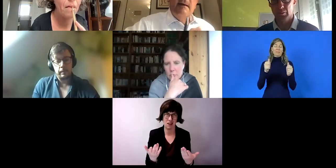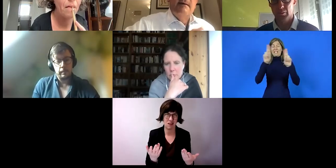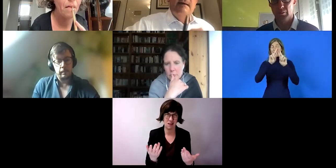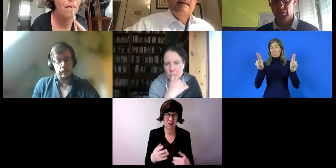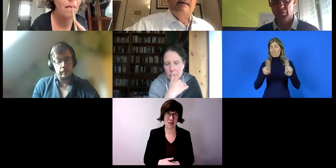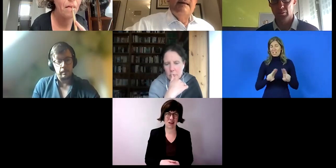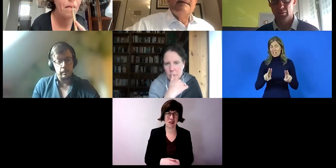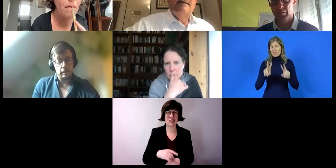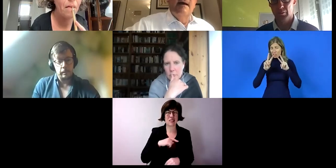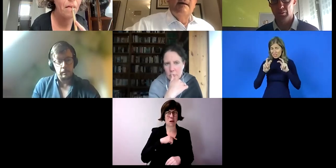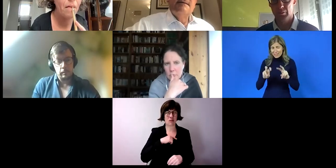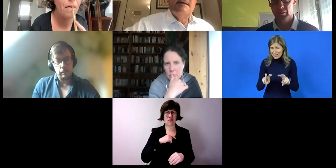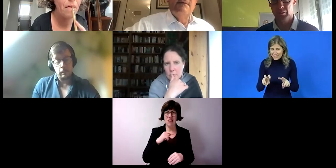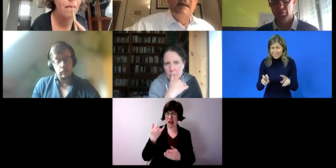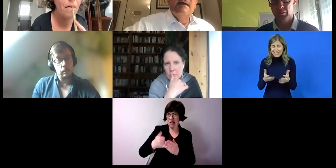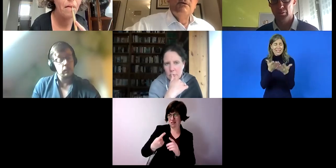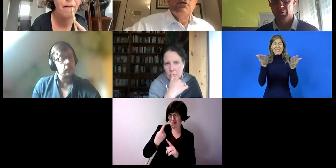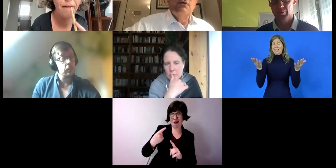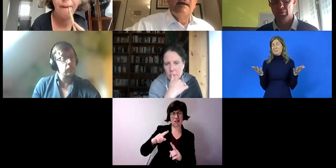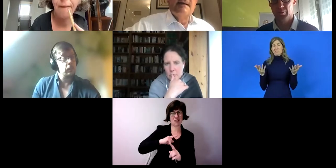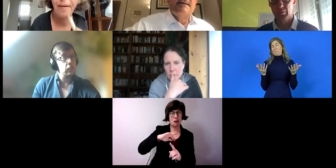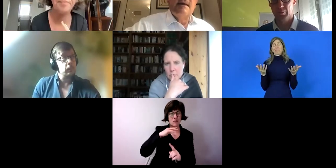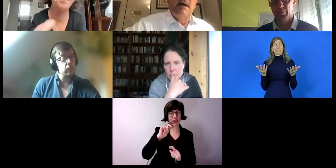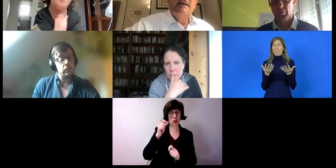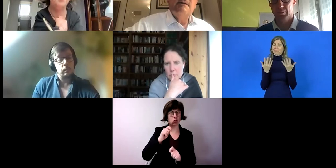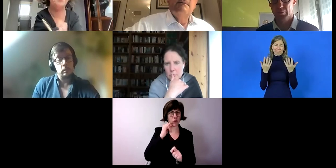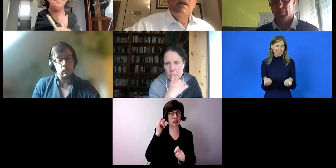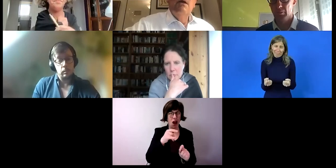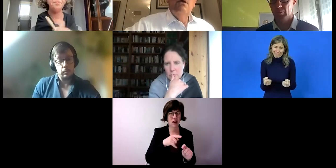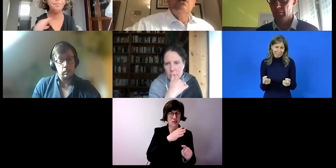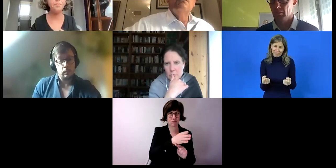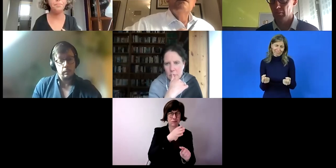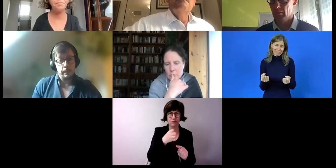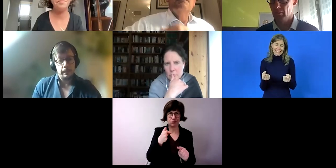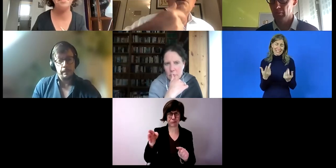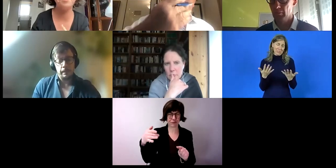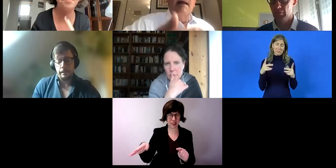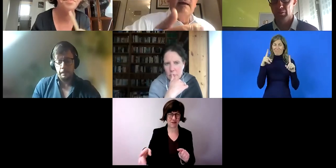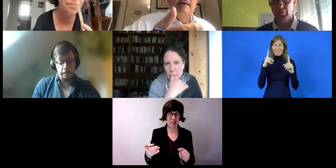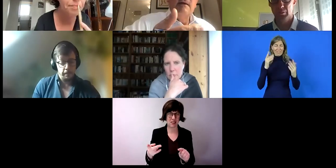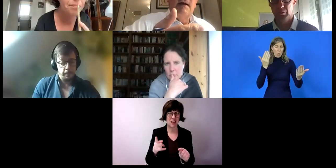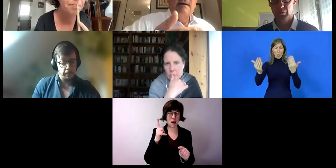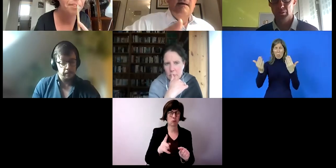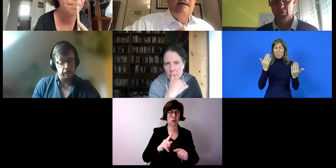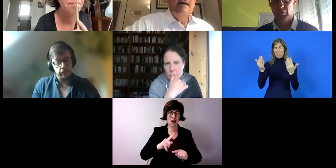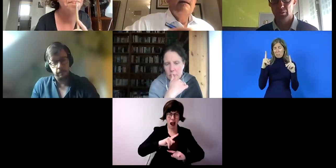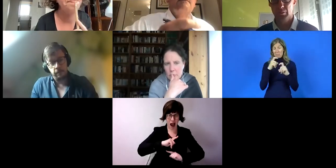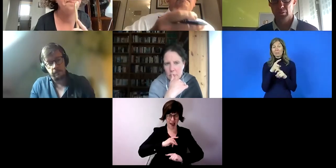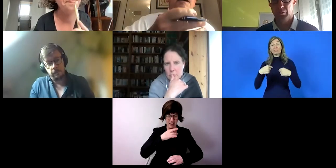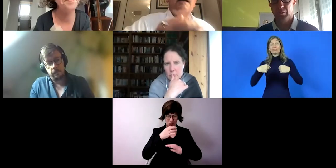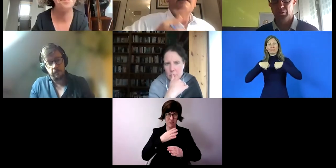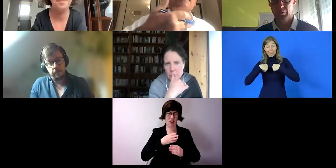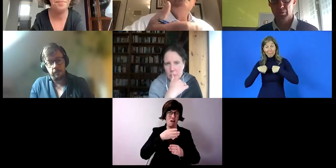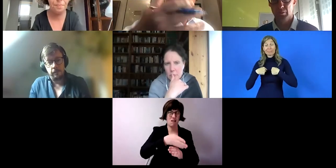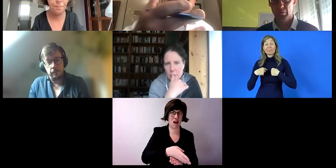in den letzten Jahren sehr viele Studienreisen gemacht und man muss mit eigenen Fragen hingehen,